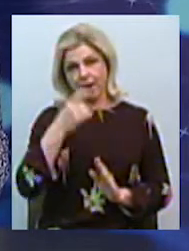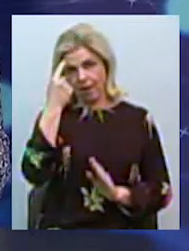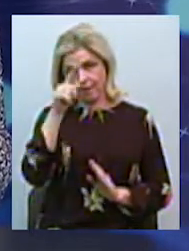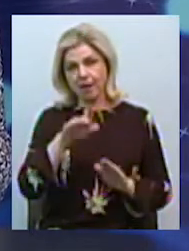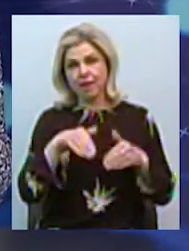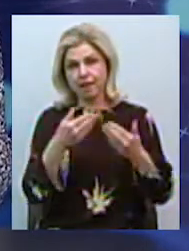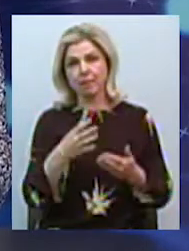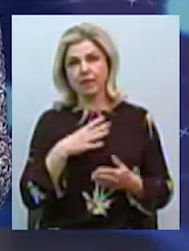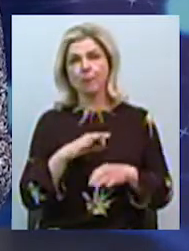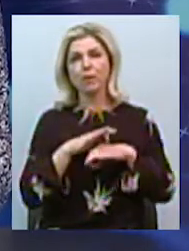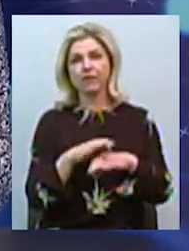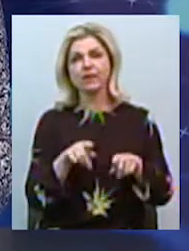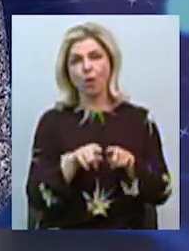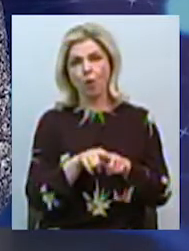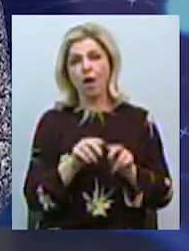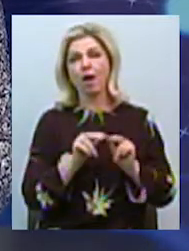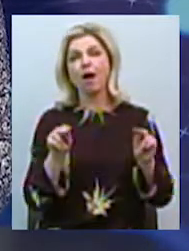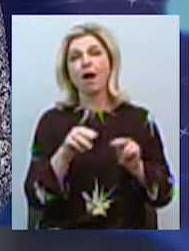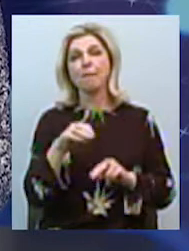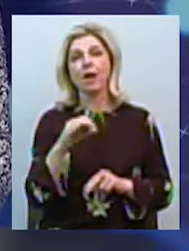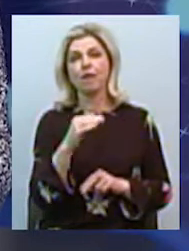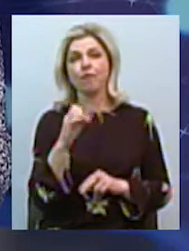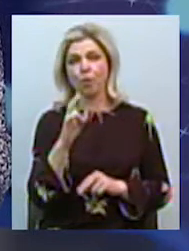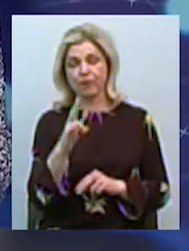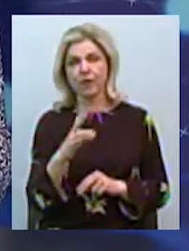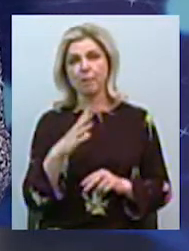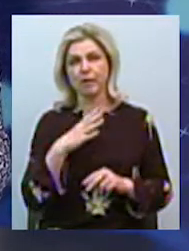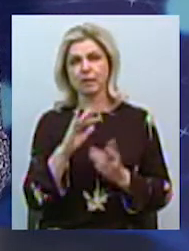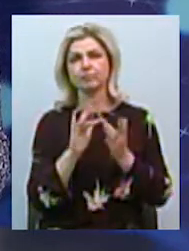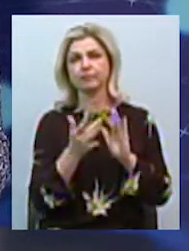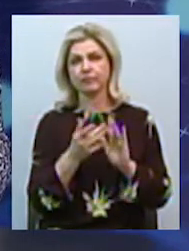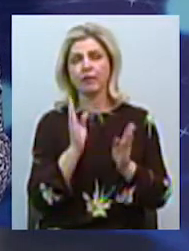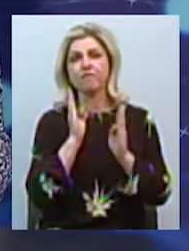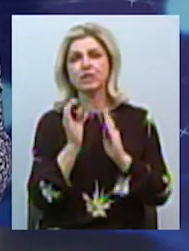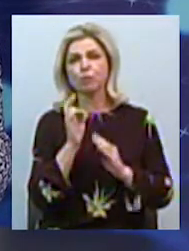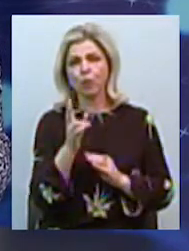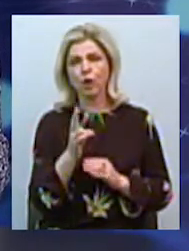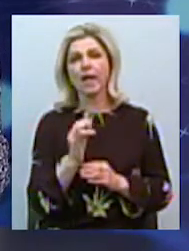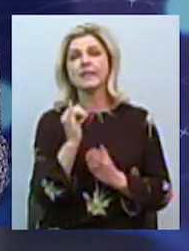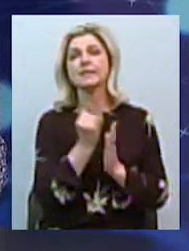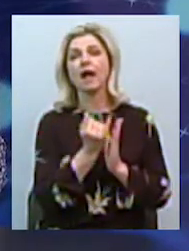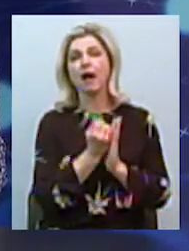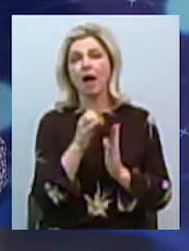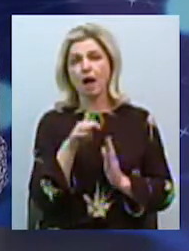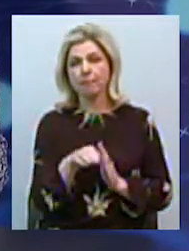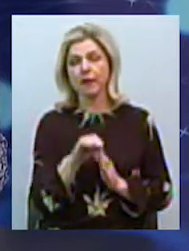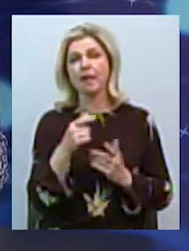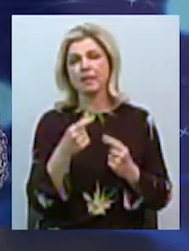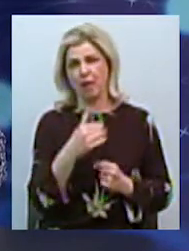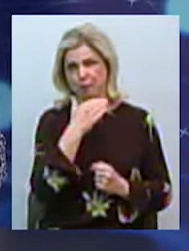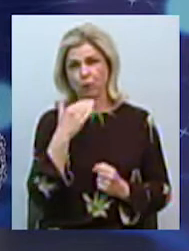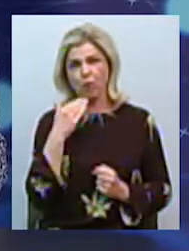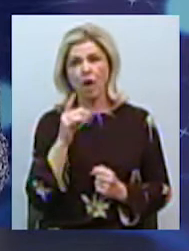такий марафон. Я в соцсеті кинула клич, в фейсбуці, інстаграмі, там, де сидит молоді, дівчонки, хто зараз і